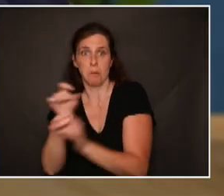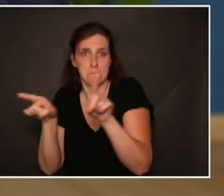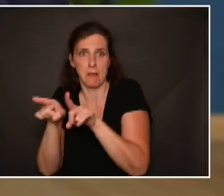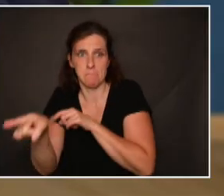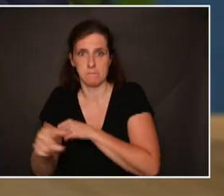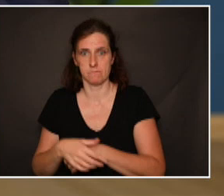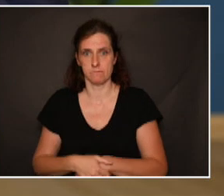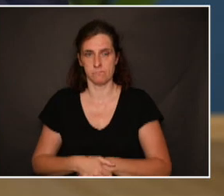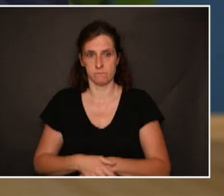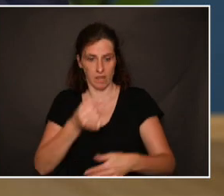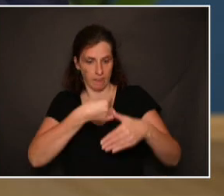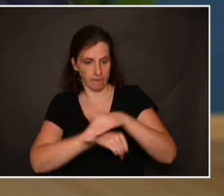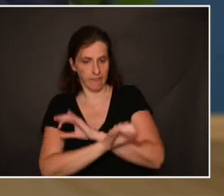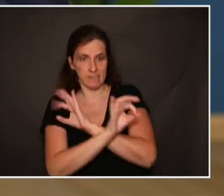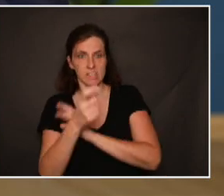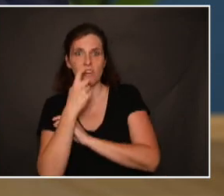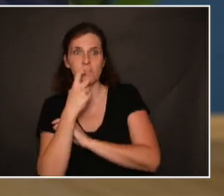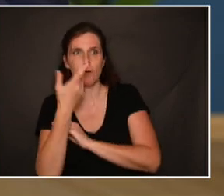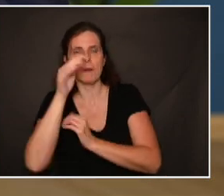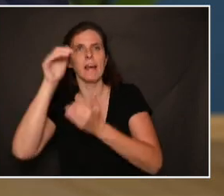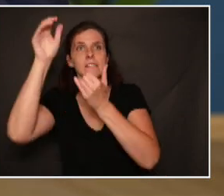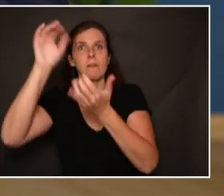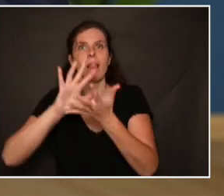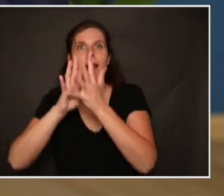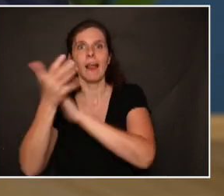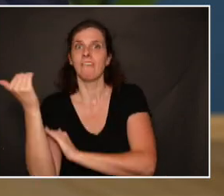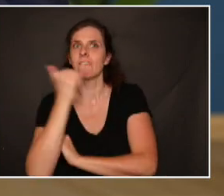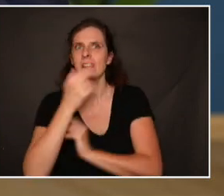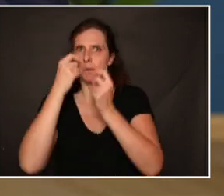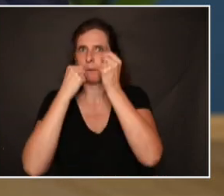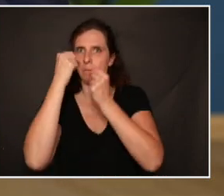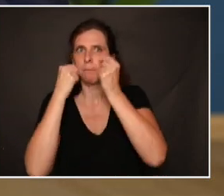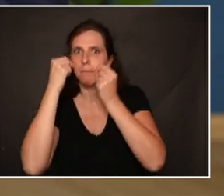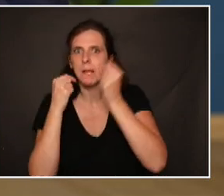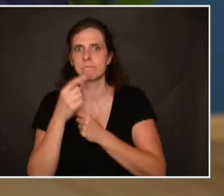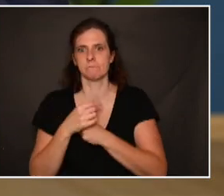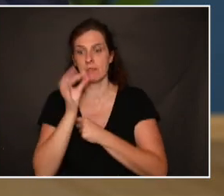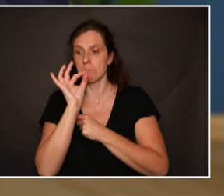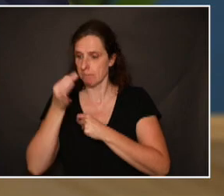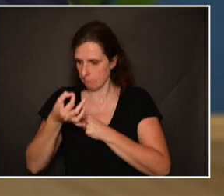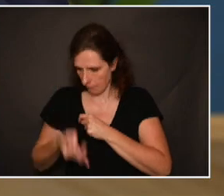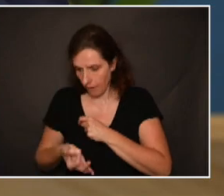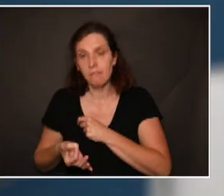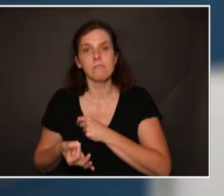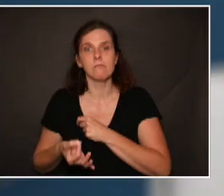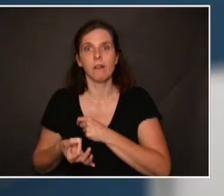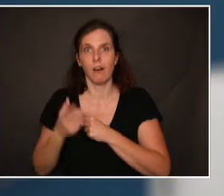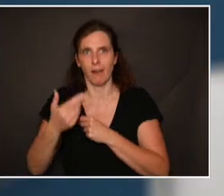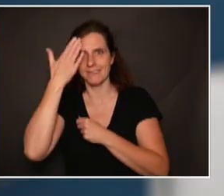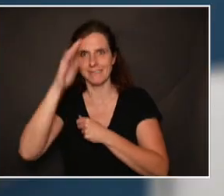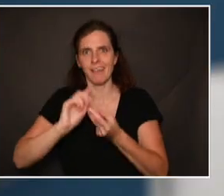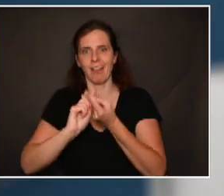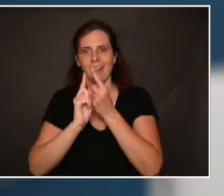'homme nait sans dents, mais espère en avoir très rapidement. Perd ce premier dent en sachant qu'il